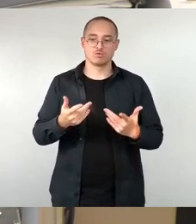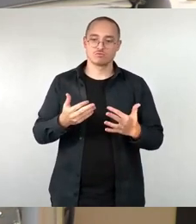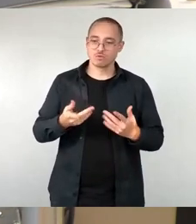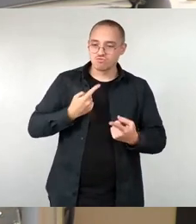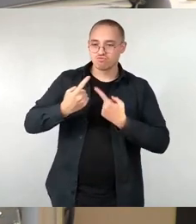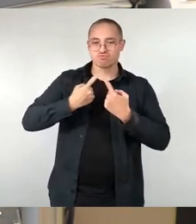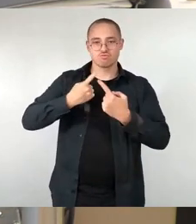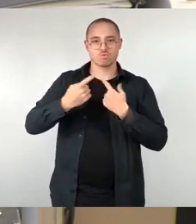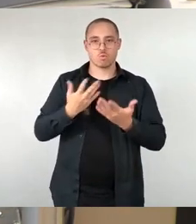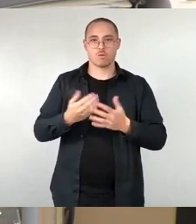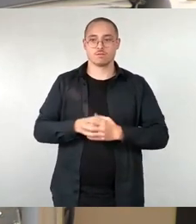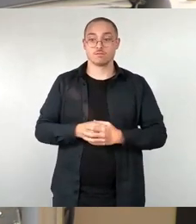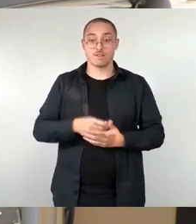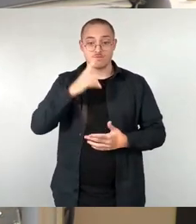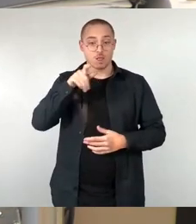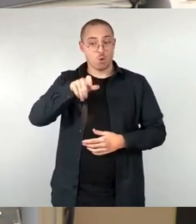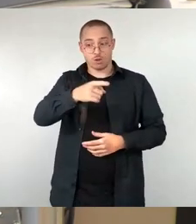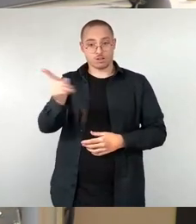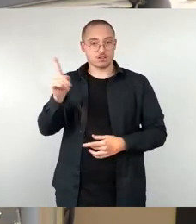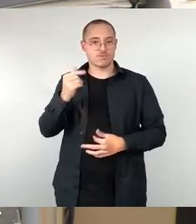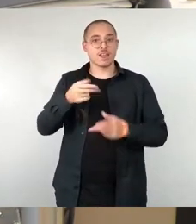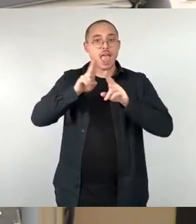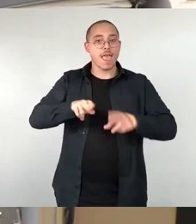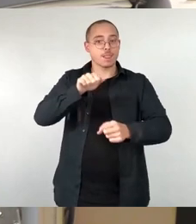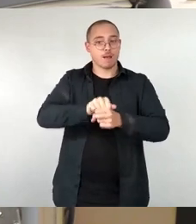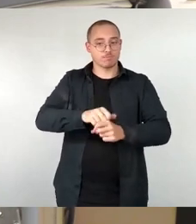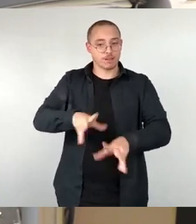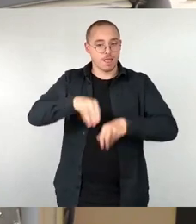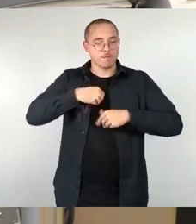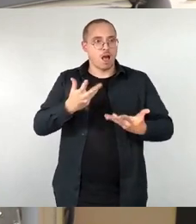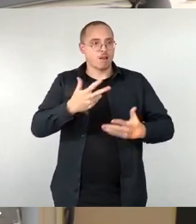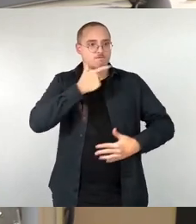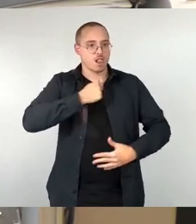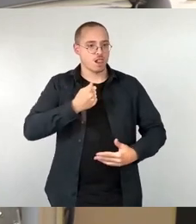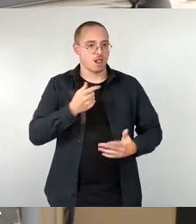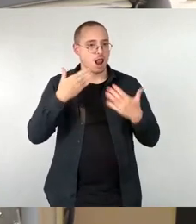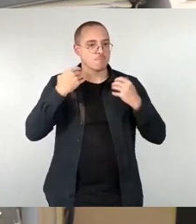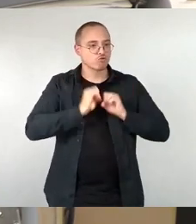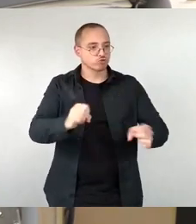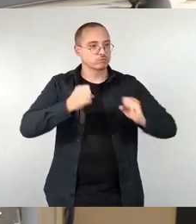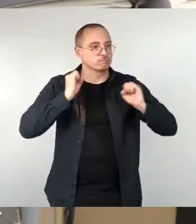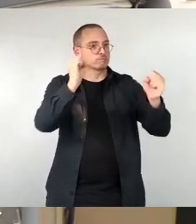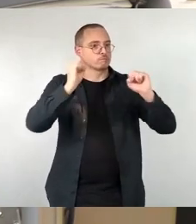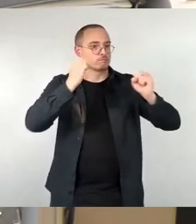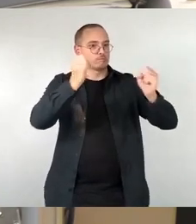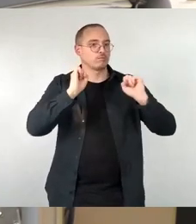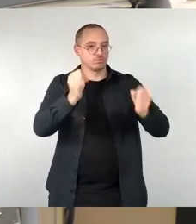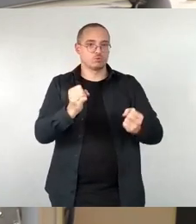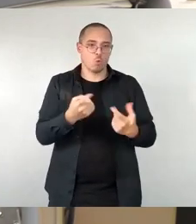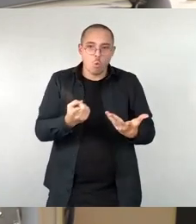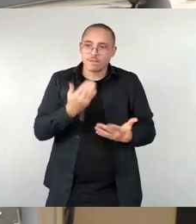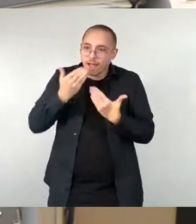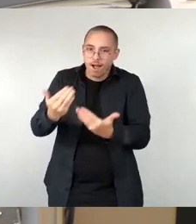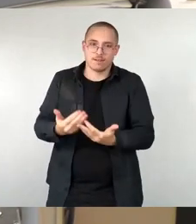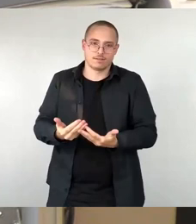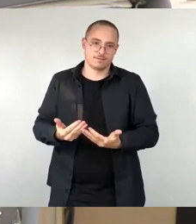sich organisieren und ehrenamtlich für Klimaschutz einsetzen. Ich möchte an dieser Stelle daran erinnern, dass es vor allem